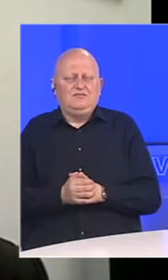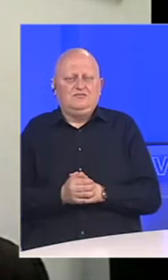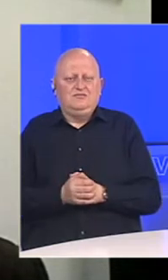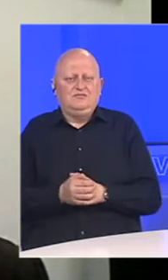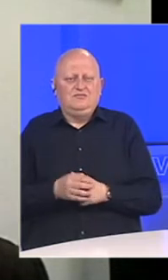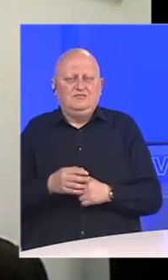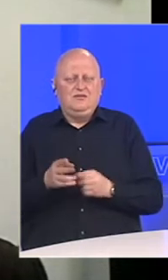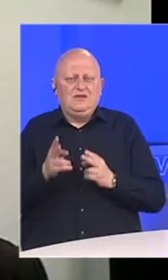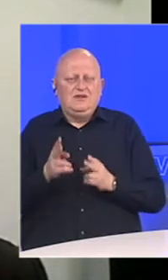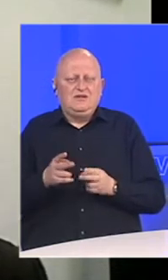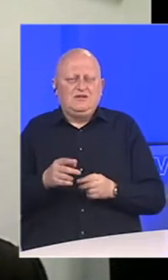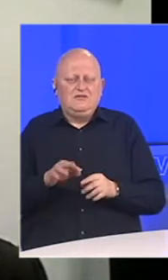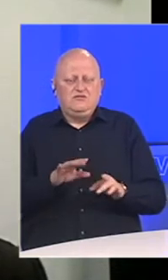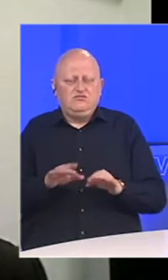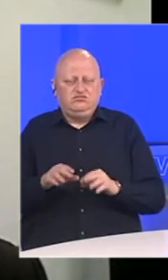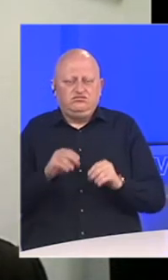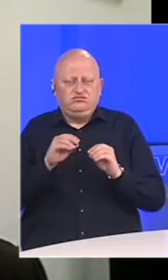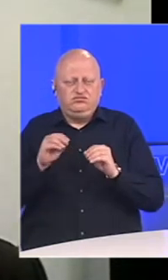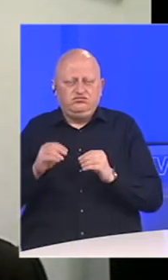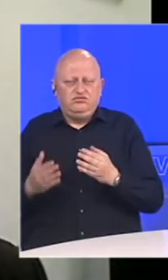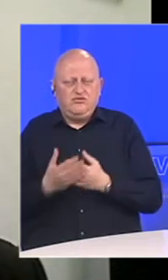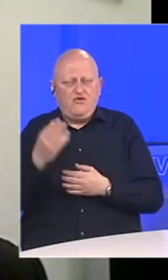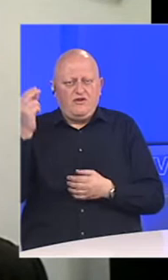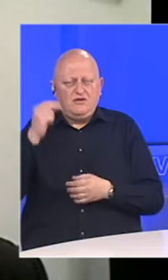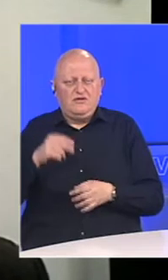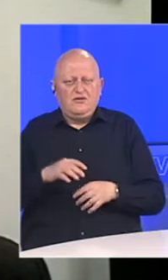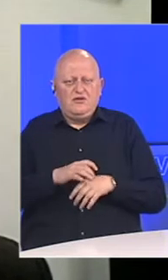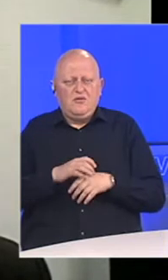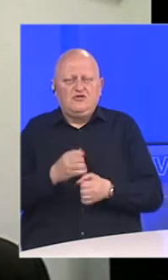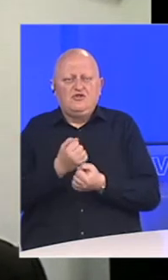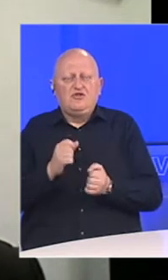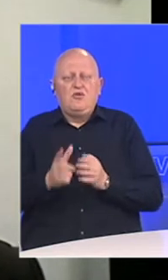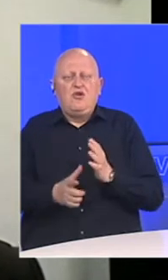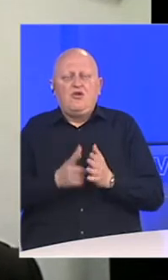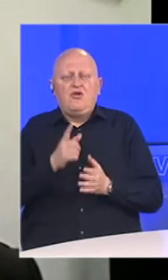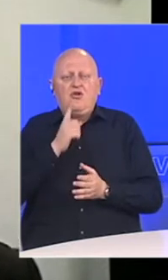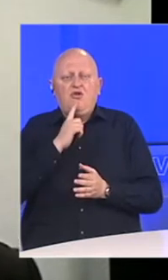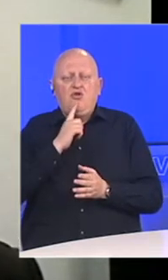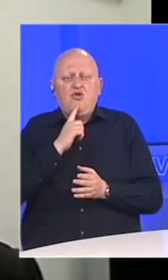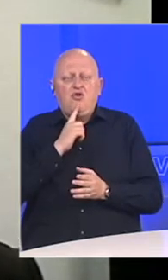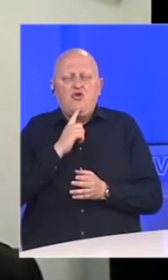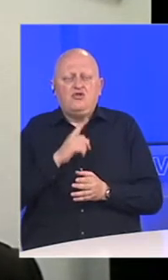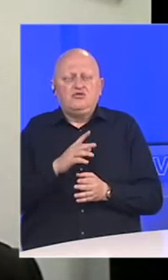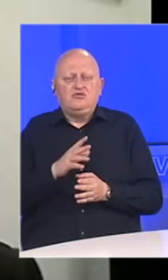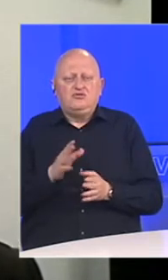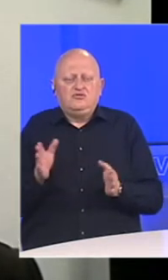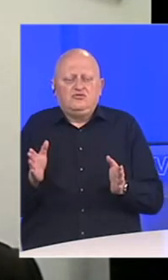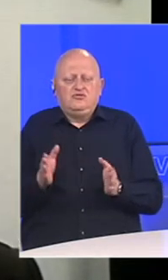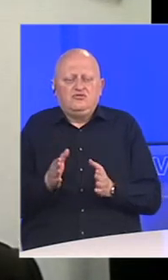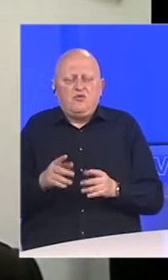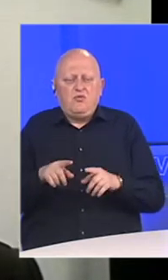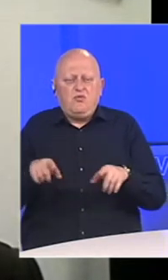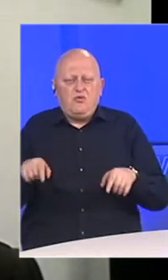zatim izazovi sa online nastavom, provođenje slobodnog vremena koje je dosta u uskućenim